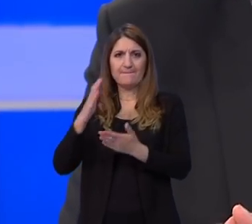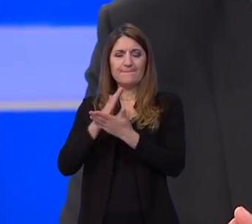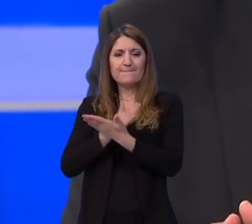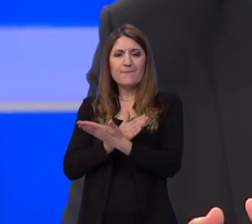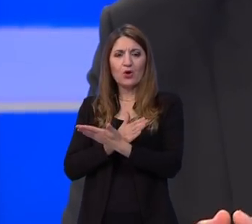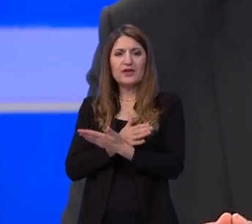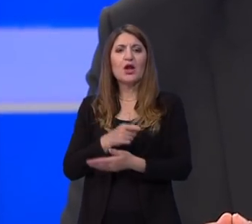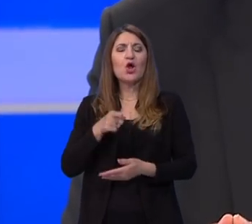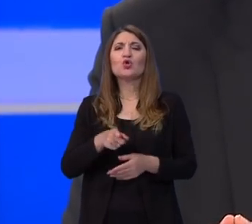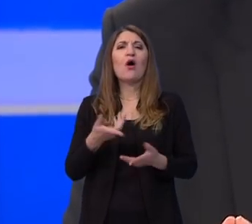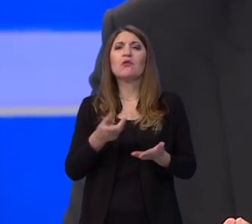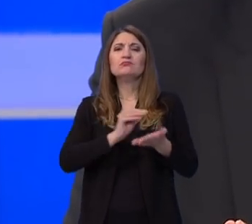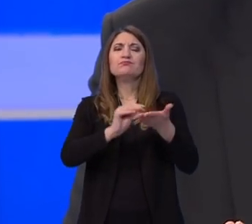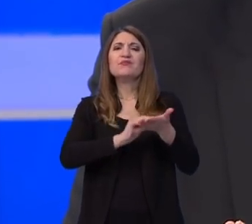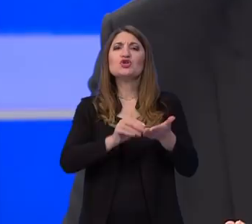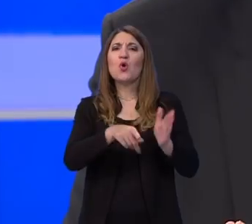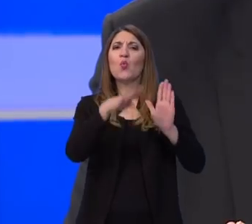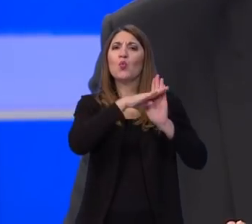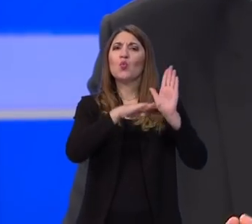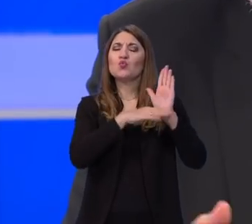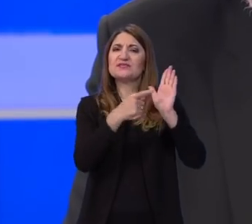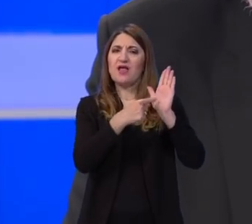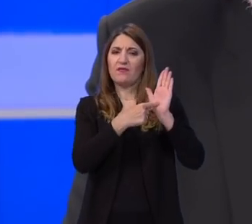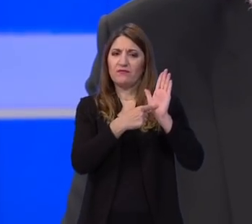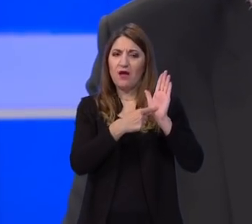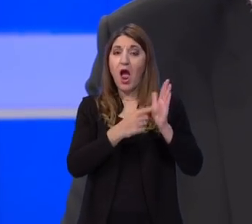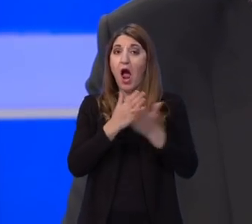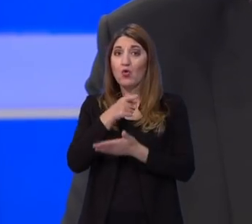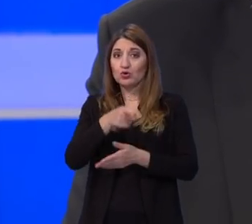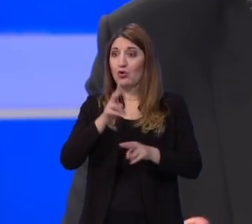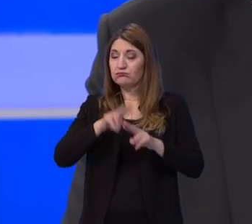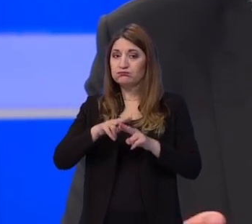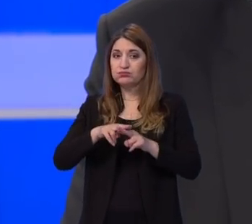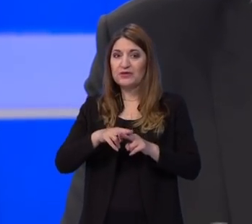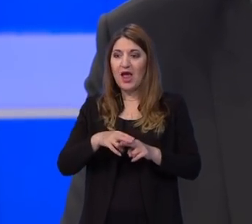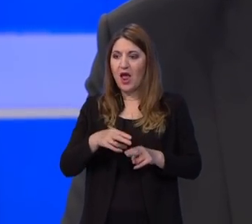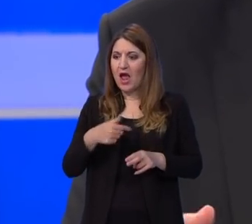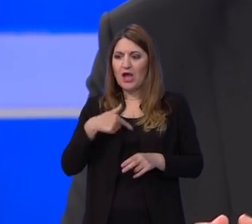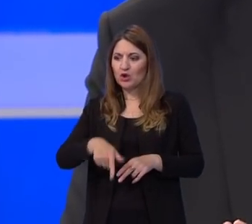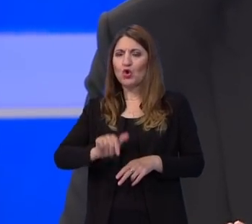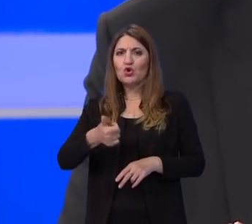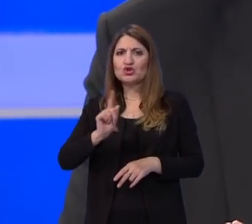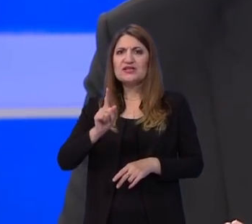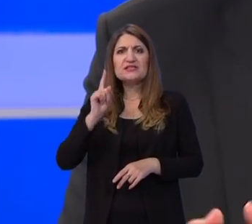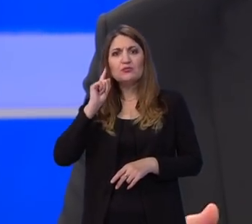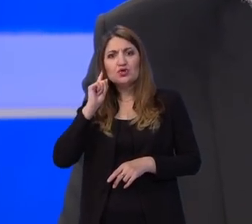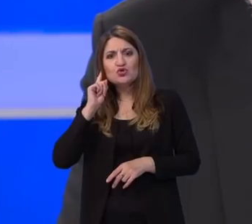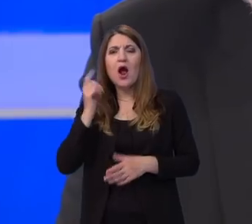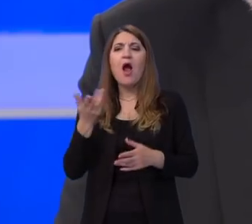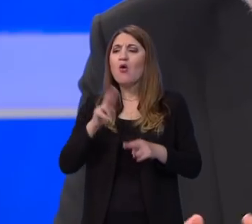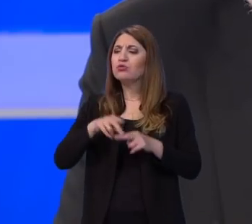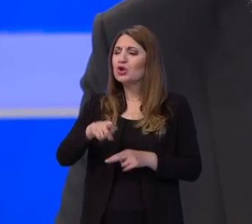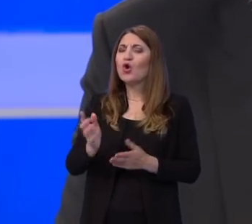jedna ustavna i zakonska kategorija i kad se osmisli taj model koji još uvijek nisam uspio čuti kako ga kani